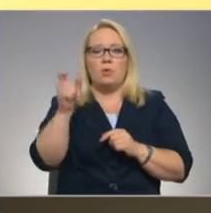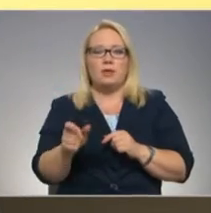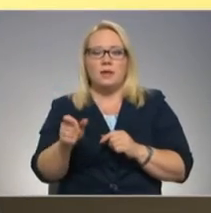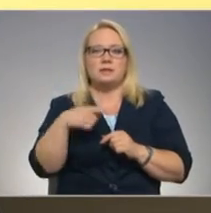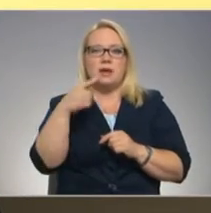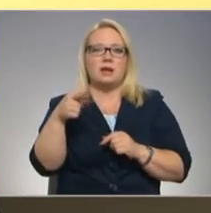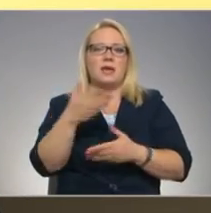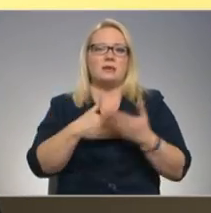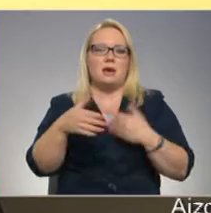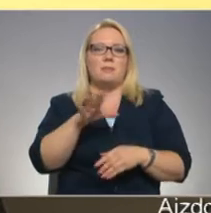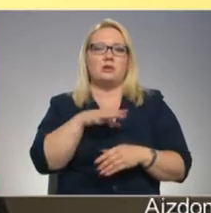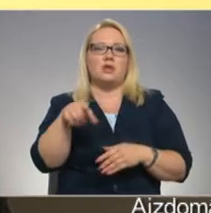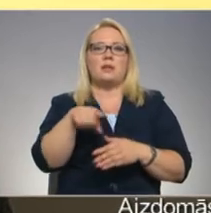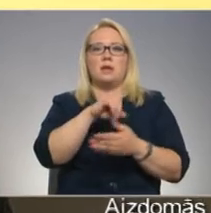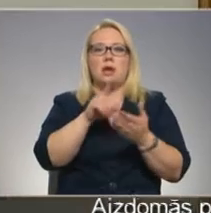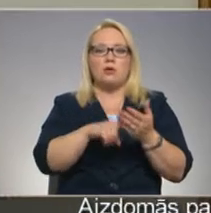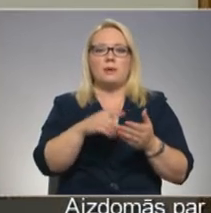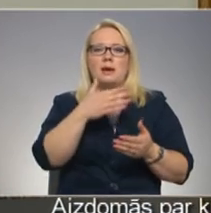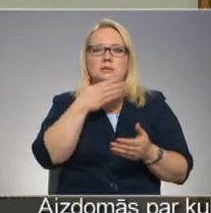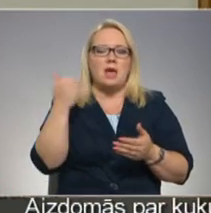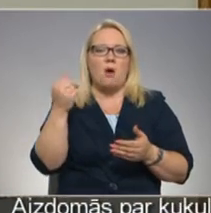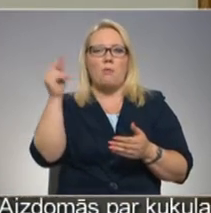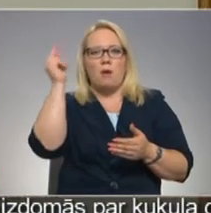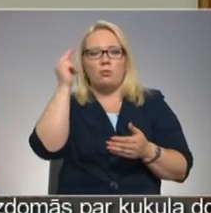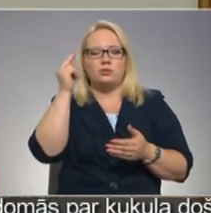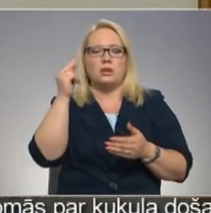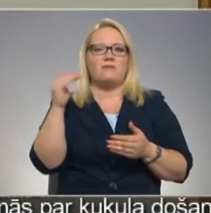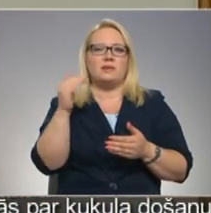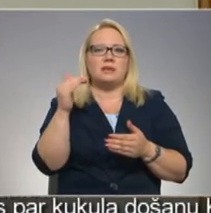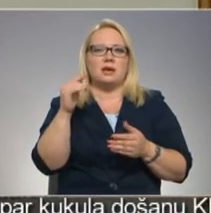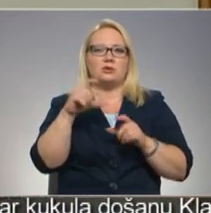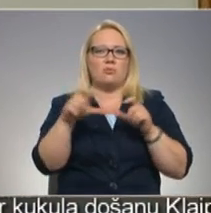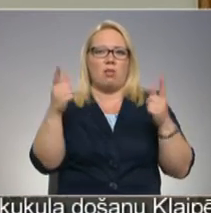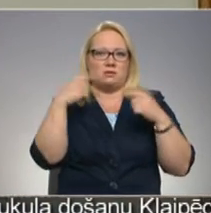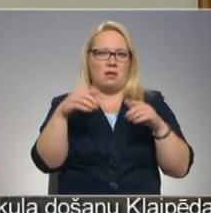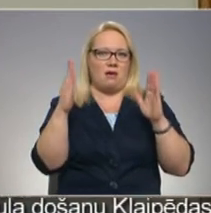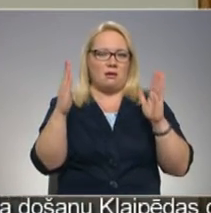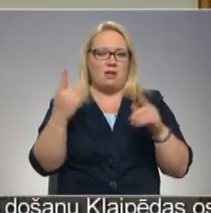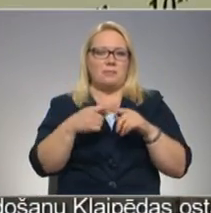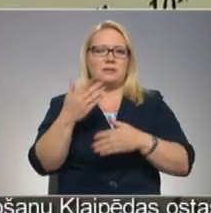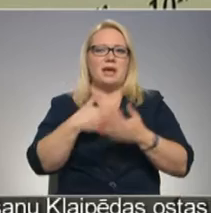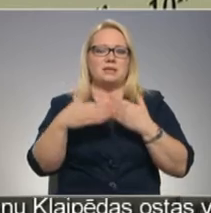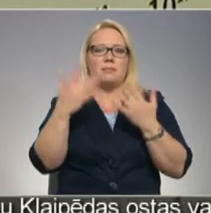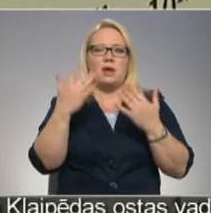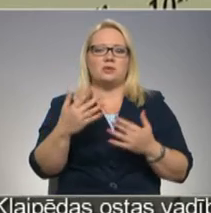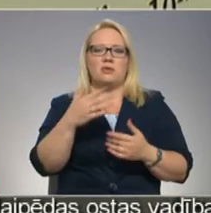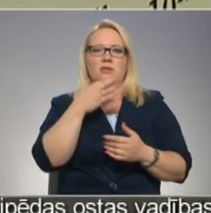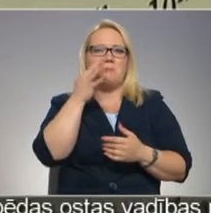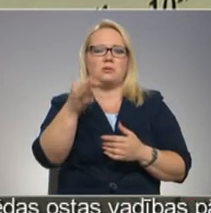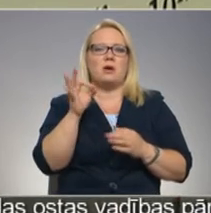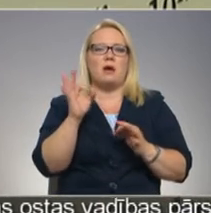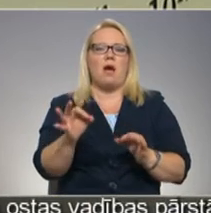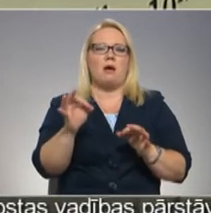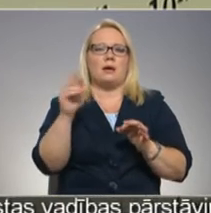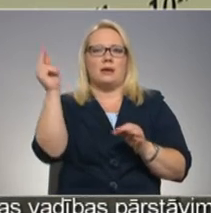pilta eksāmenā pat bijuši tādi jautājumi, kas nav apgūstami fizikas mācību kursā, un tāpēc eksāmena rezultāti neparāda to, kā ir apgūta mācību